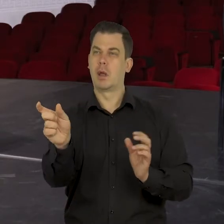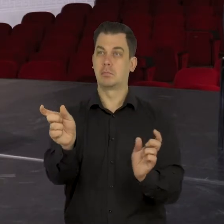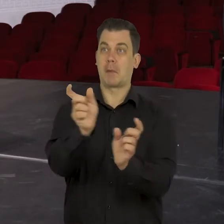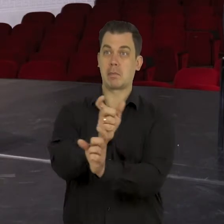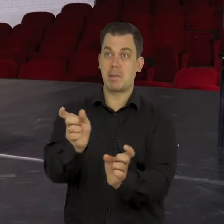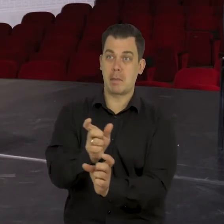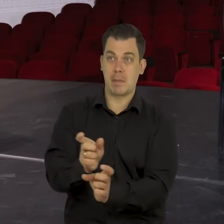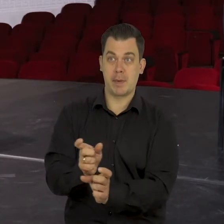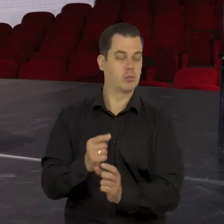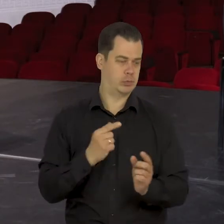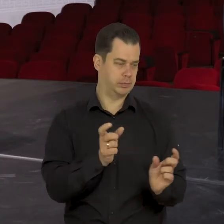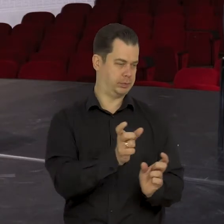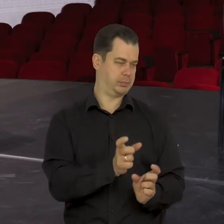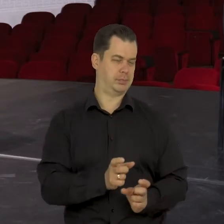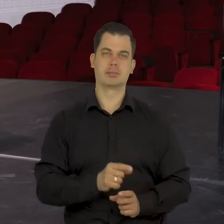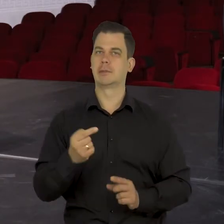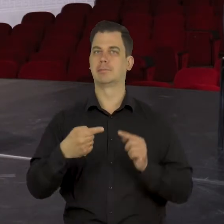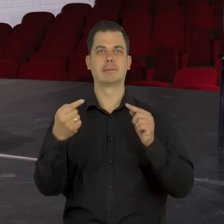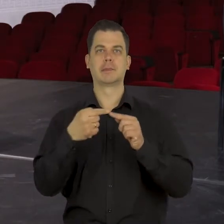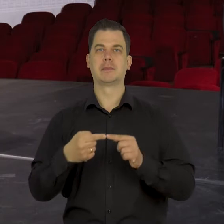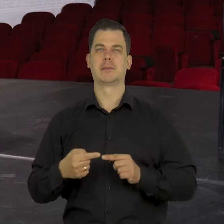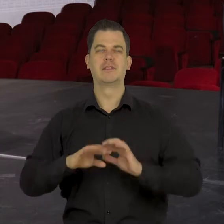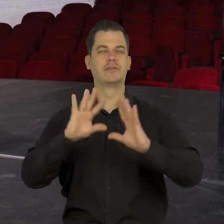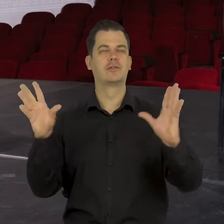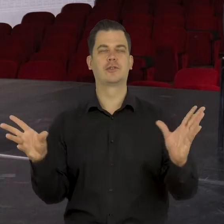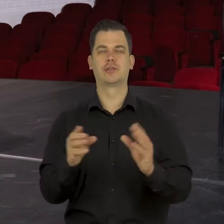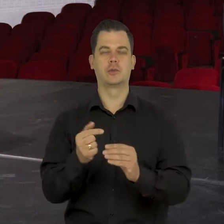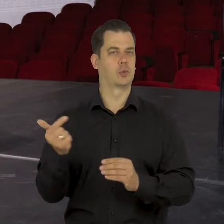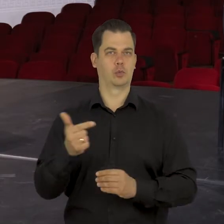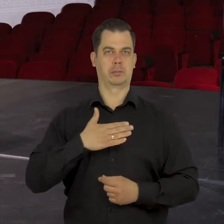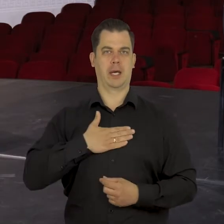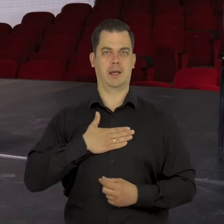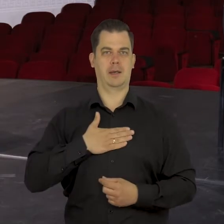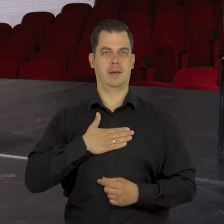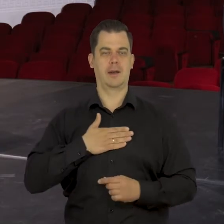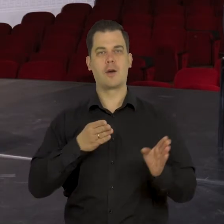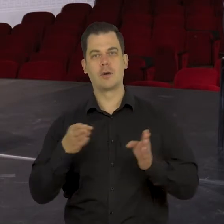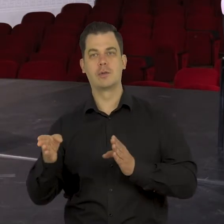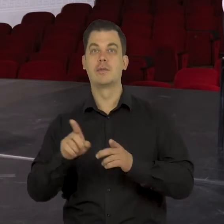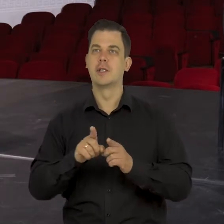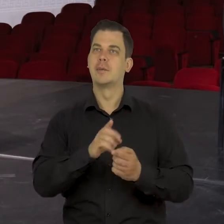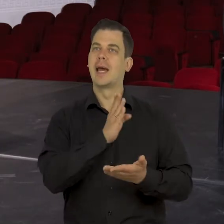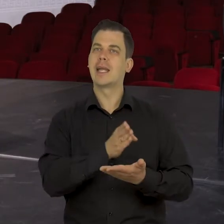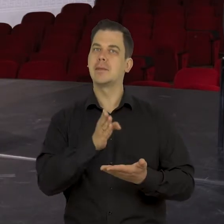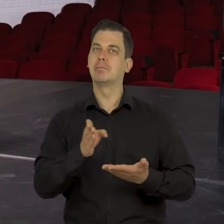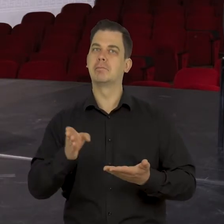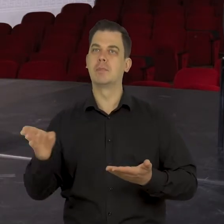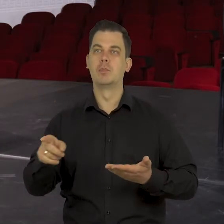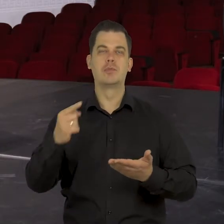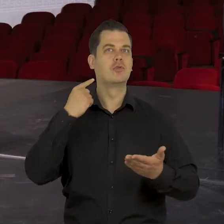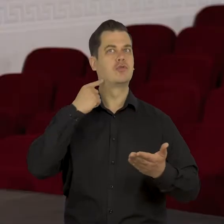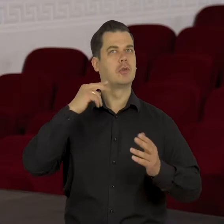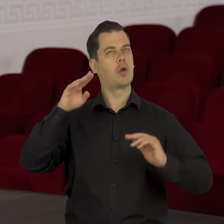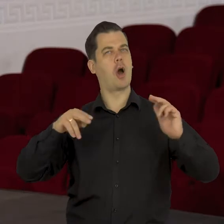uzgadniać i sprawdzać, co pasuje. Też chodzi o pewien rytm, o to, żeby ten tekst dobrze